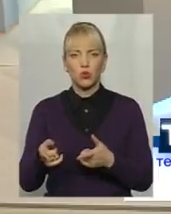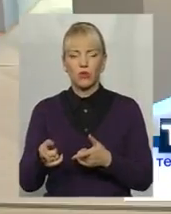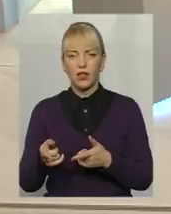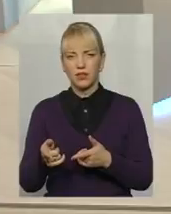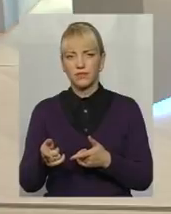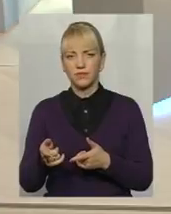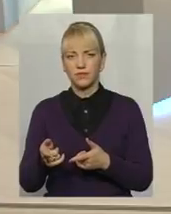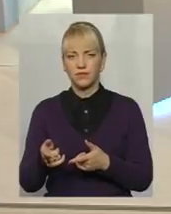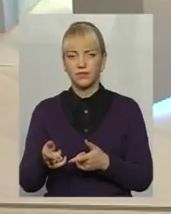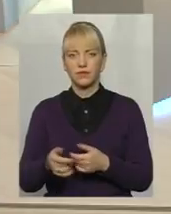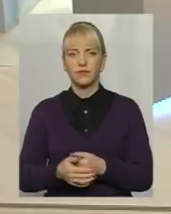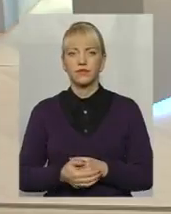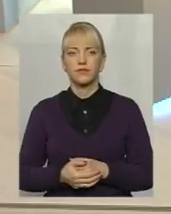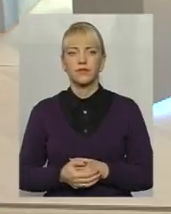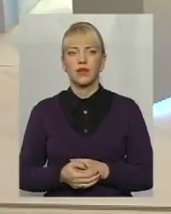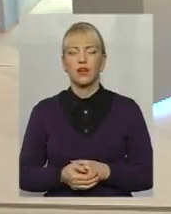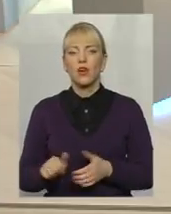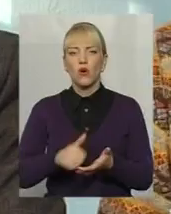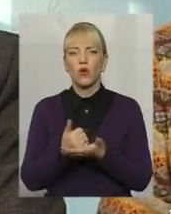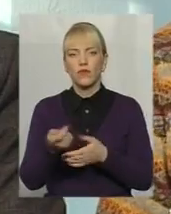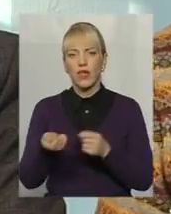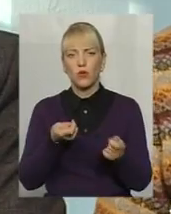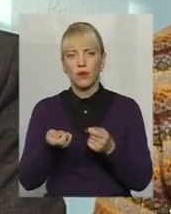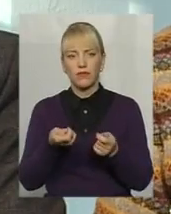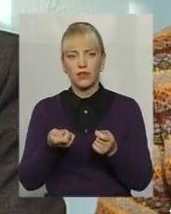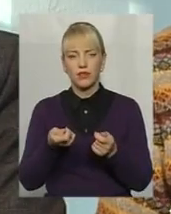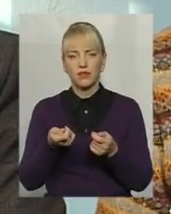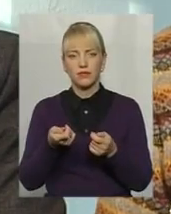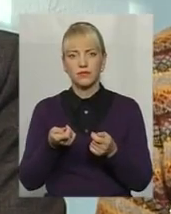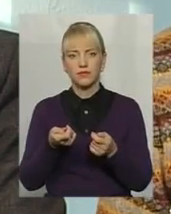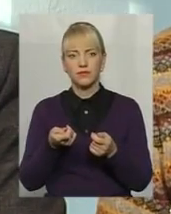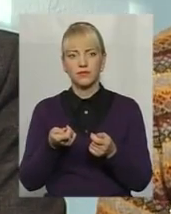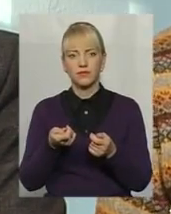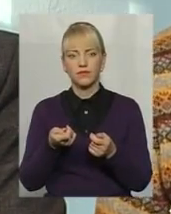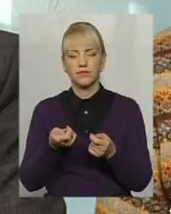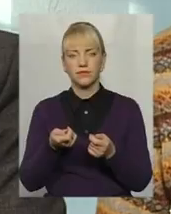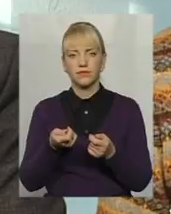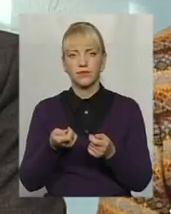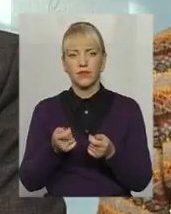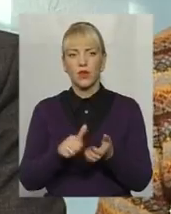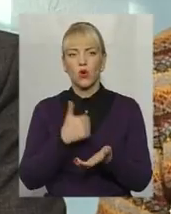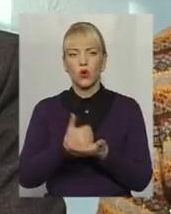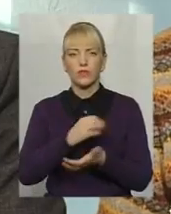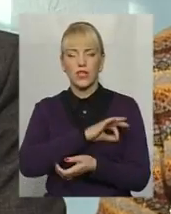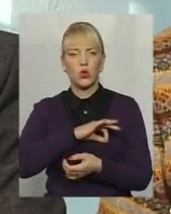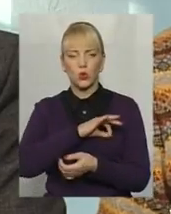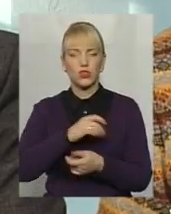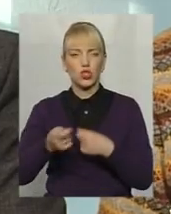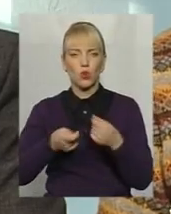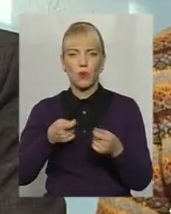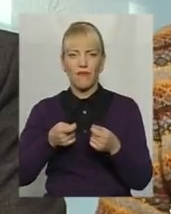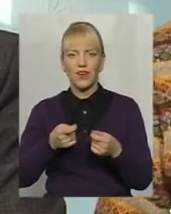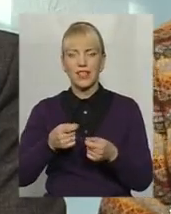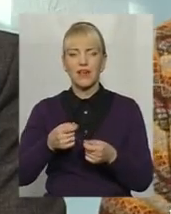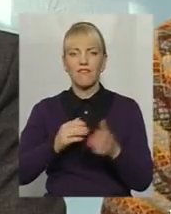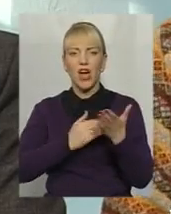головне юридичне управління Верховної